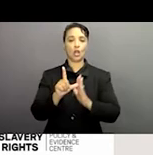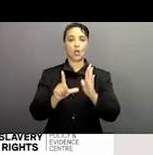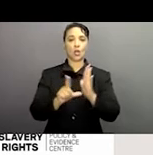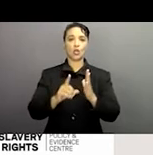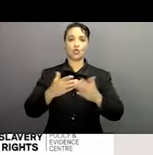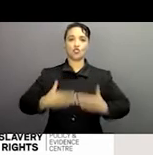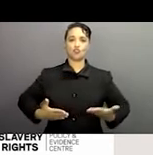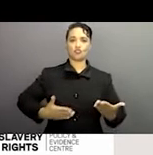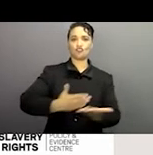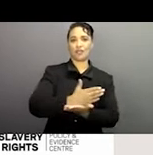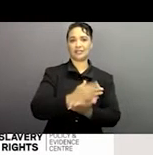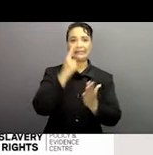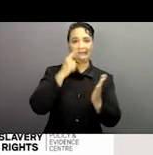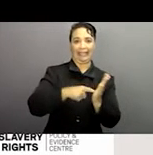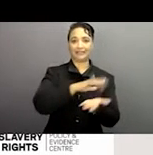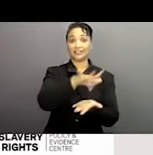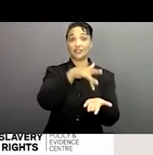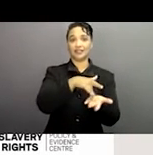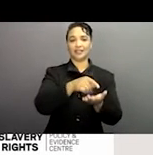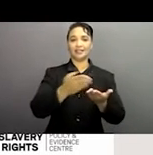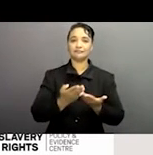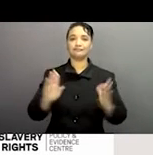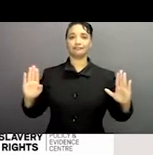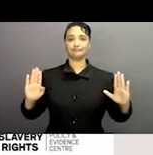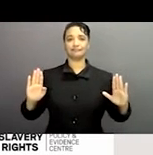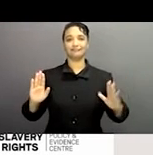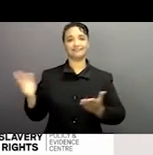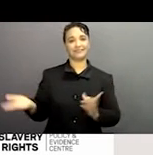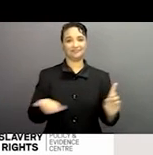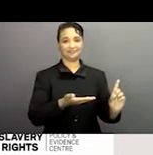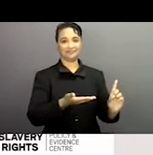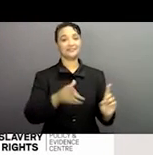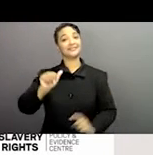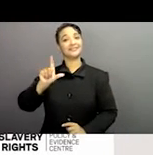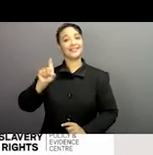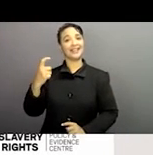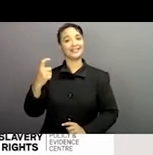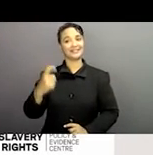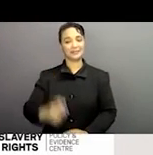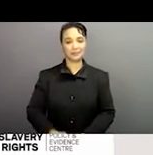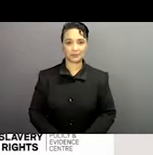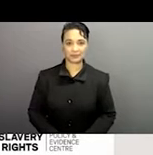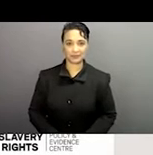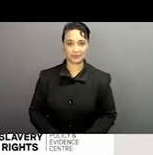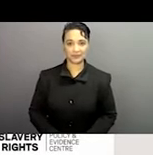des droits immunitaires du Centre pour venir certainement. Alex, vous avez la parole.